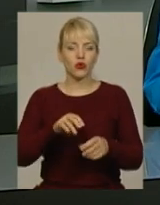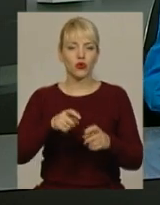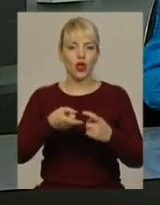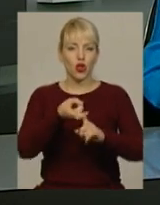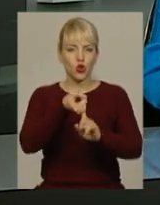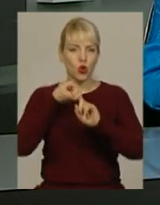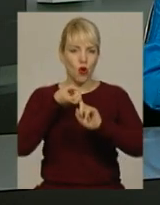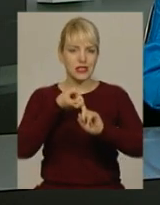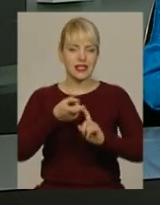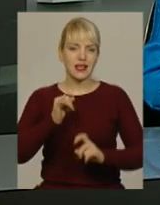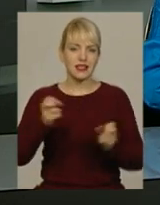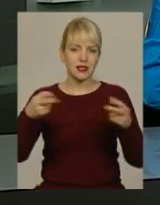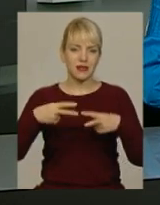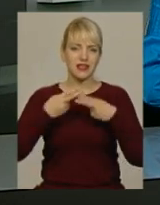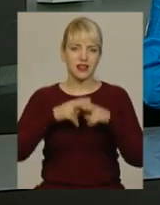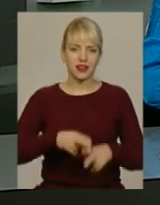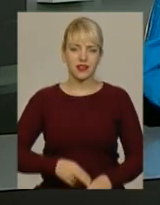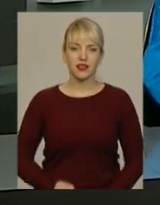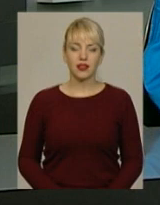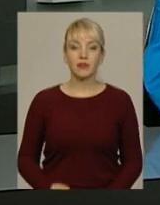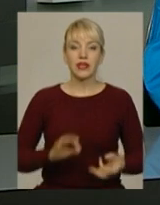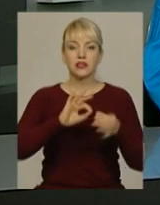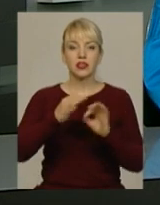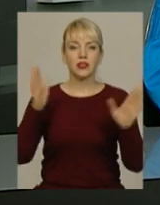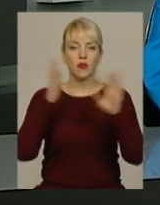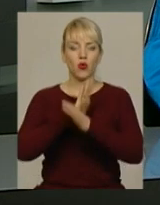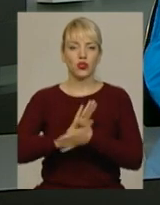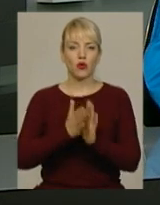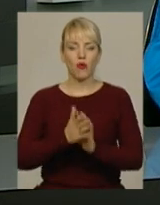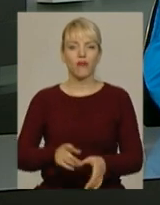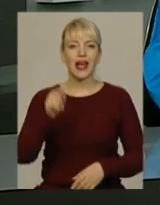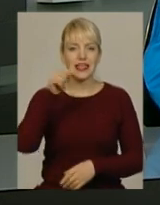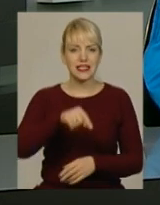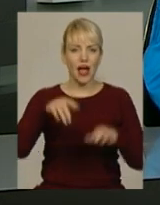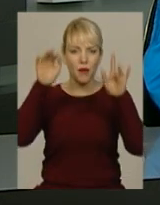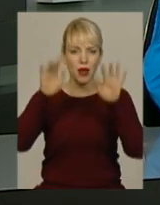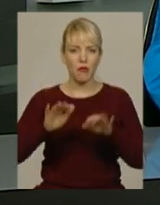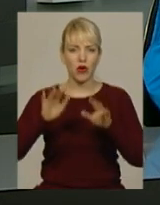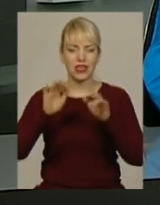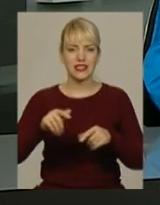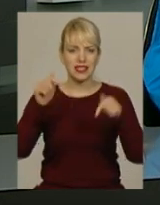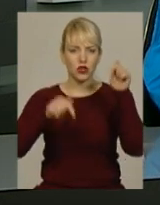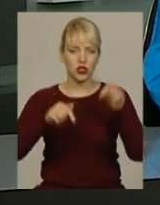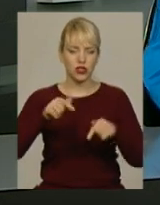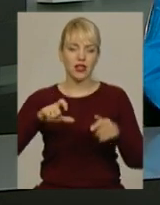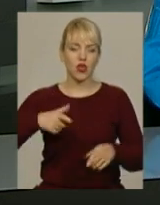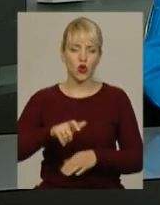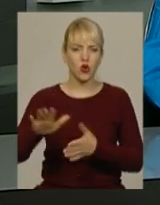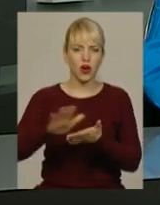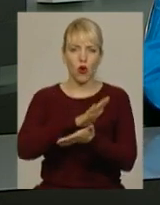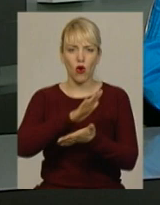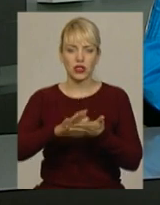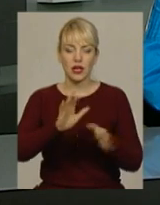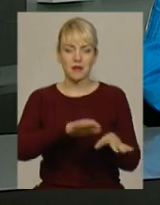спецтехніки. Складні погодні умови, а саме мокрий сніг з дощем. На дорогах ожеледиться, місцями